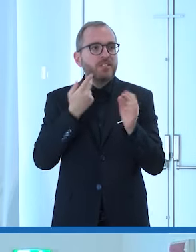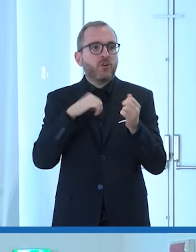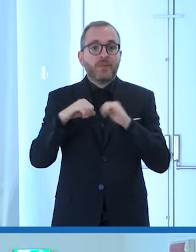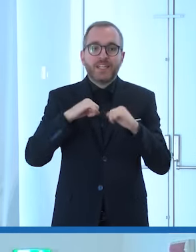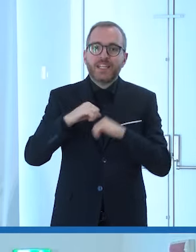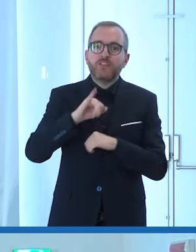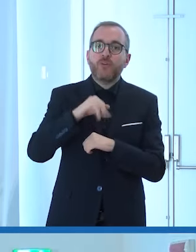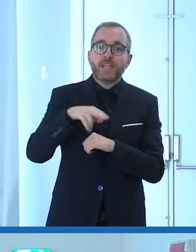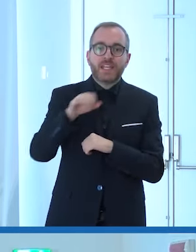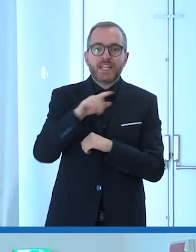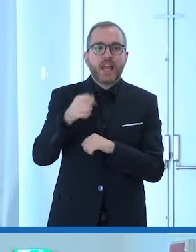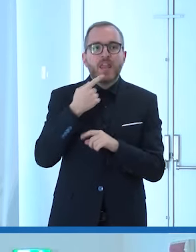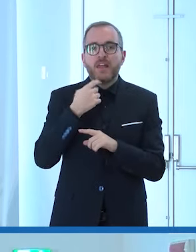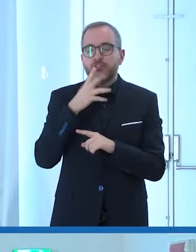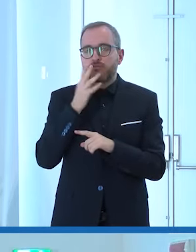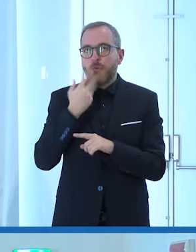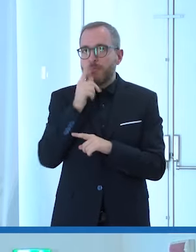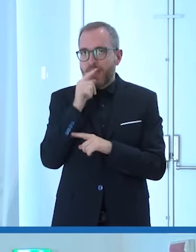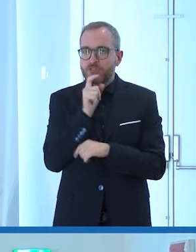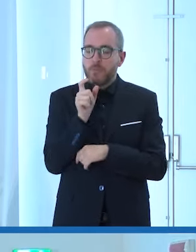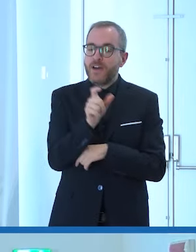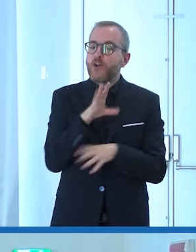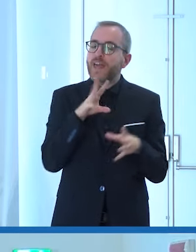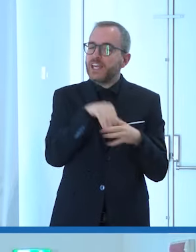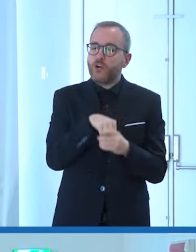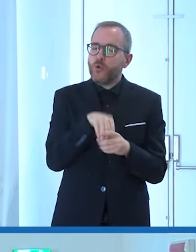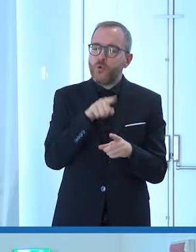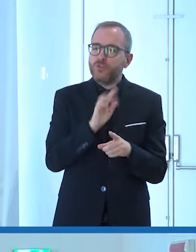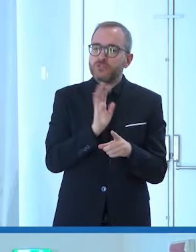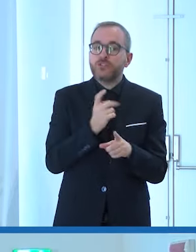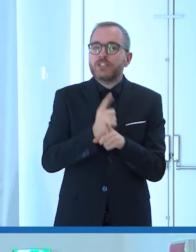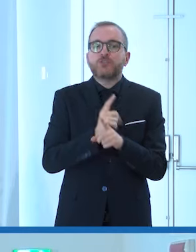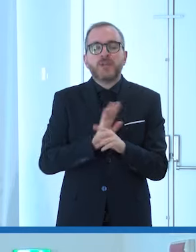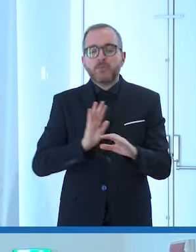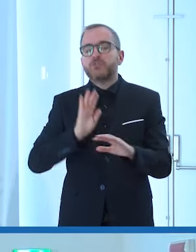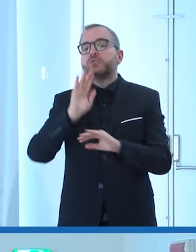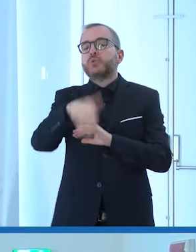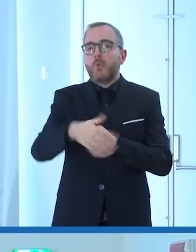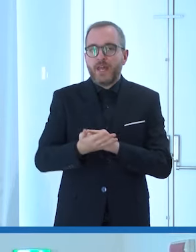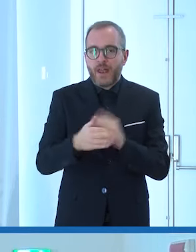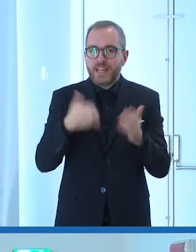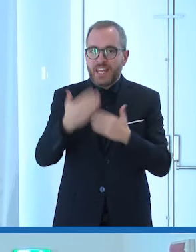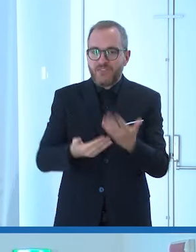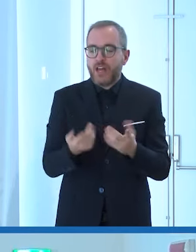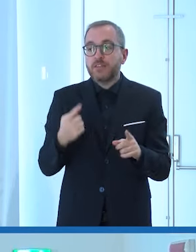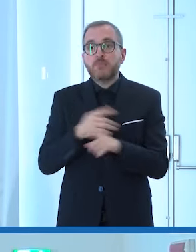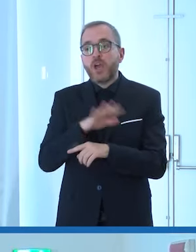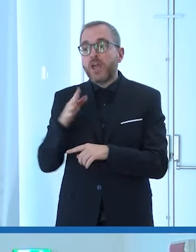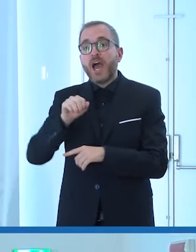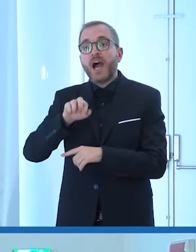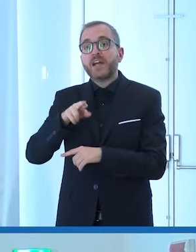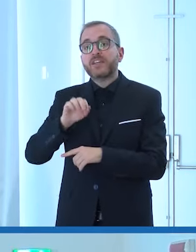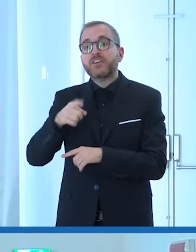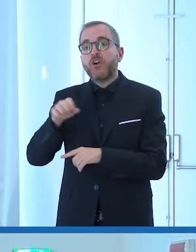'INA non piace tanto il termine inclusione bisogna superare Arricone ha parlato di non